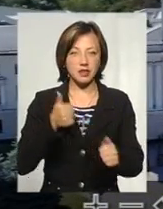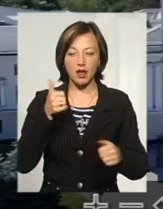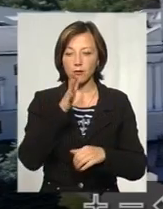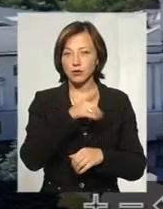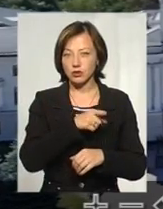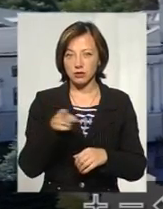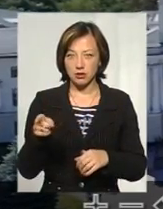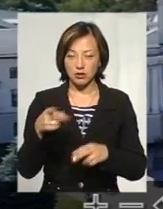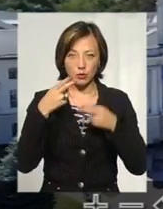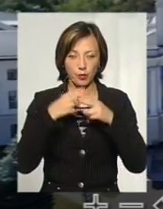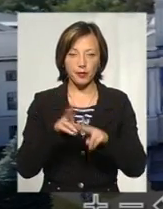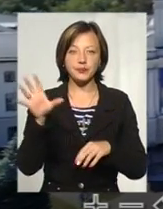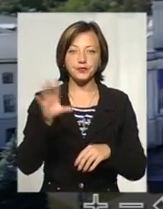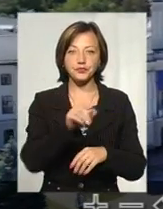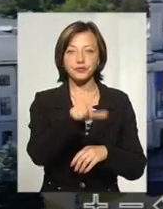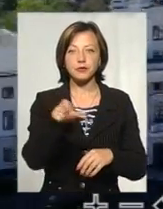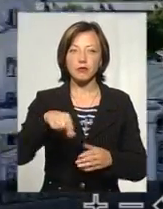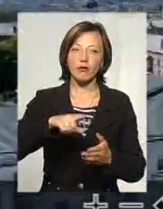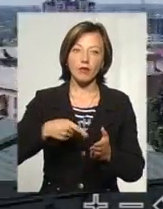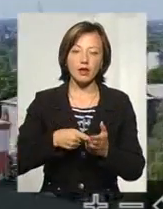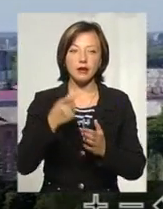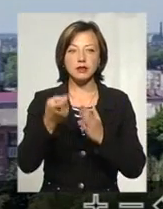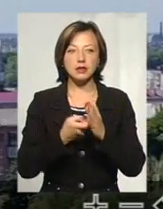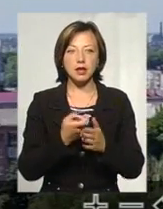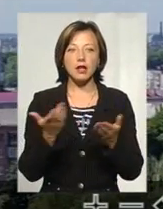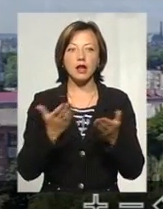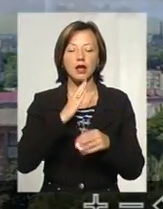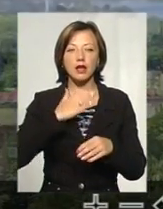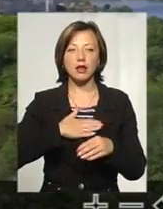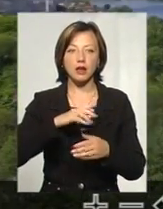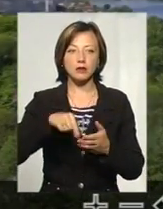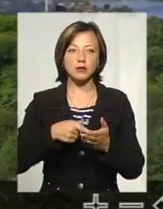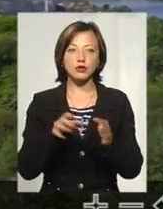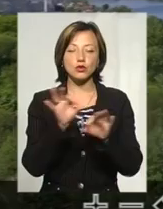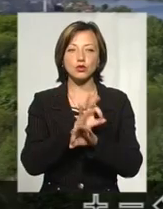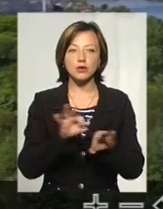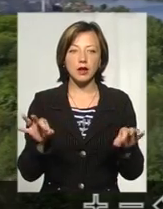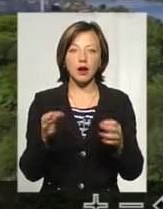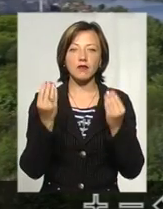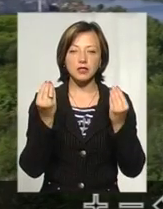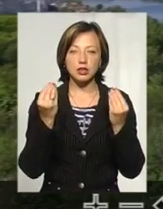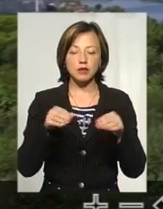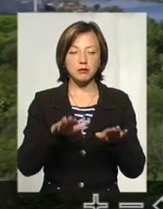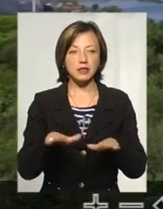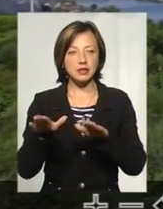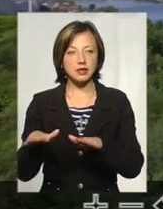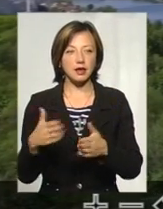хочемо, щоб всі мешканці міста, і не тільки міста, дізналися, яке наше місто чудове, яке має визначні місця, наприклад.